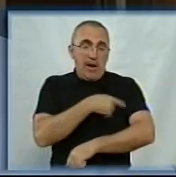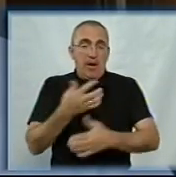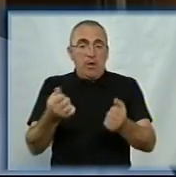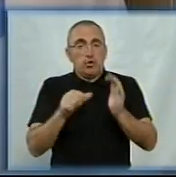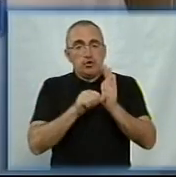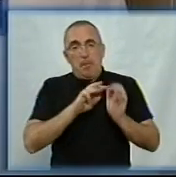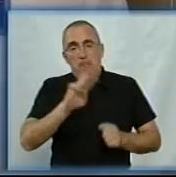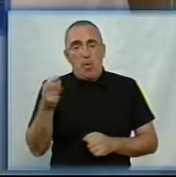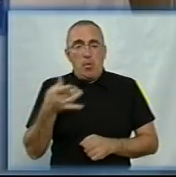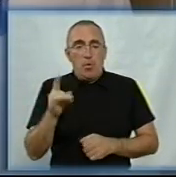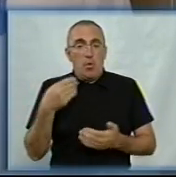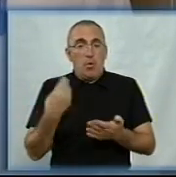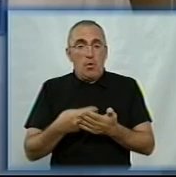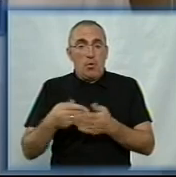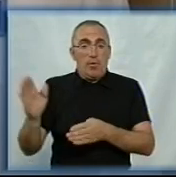мільйонів гривень.